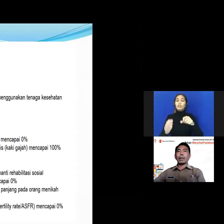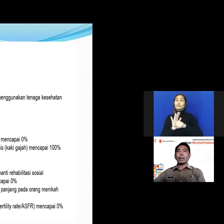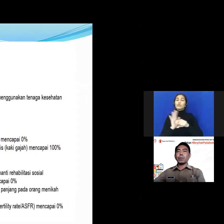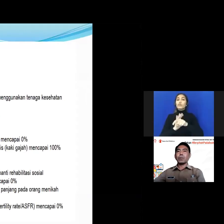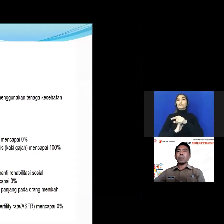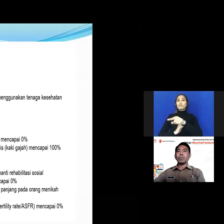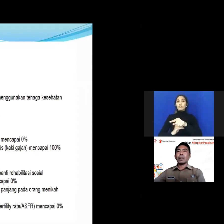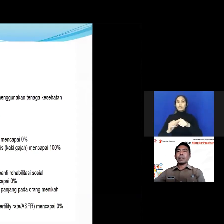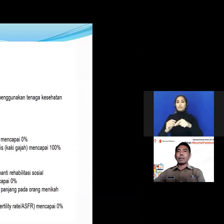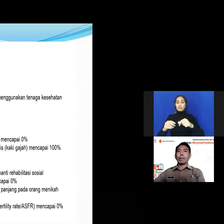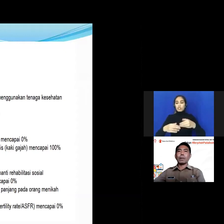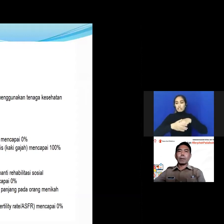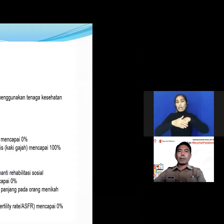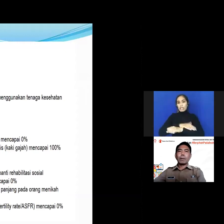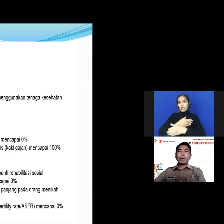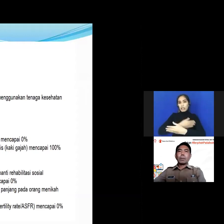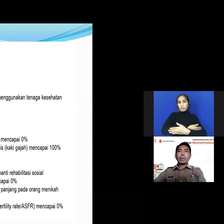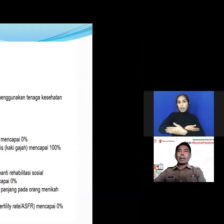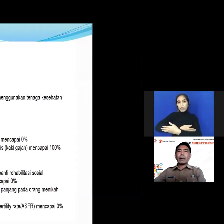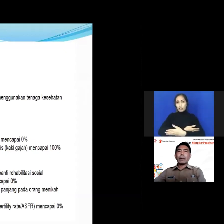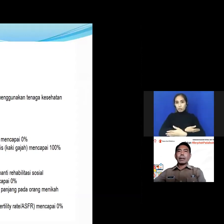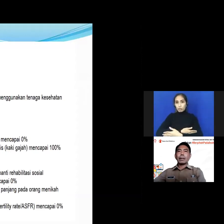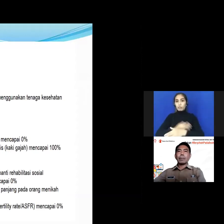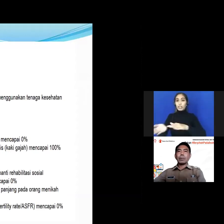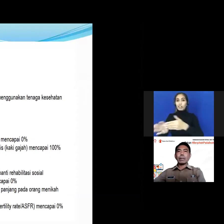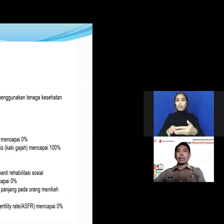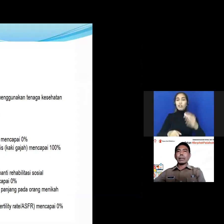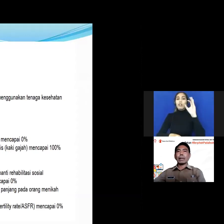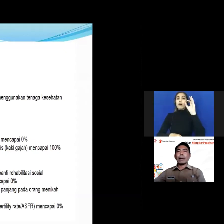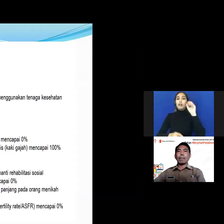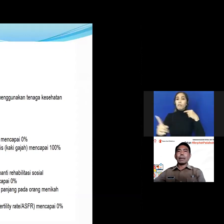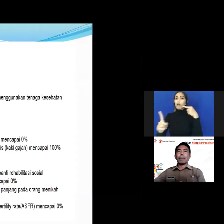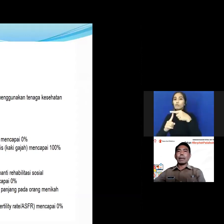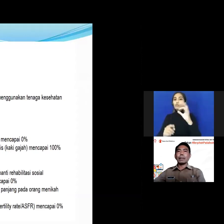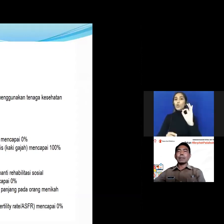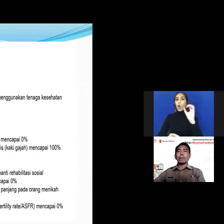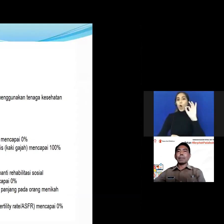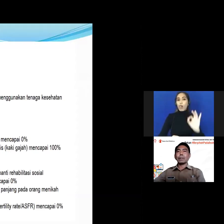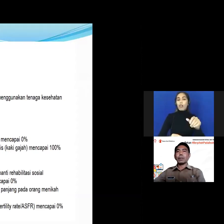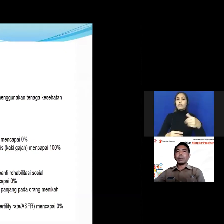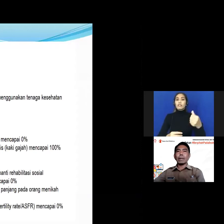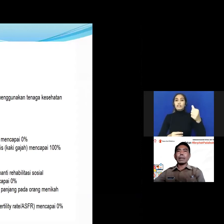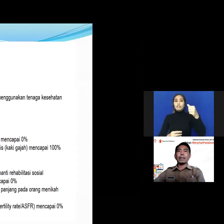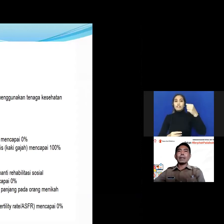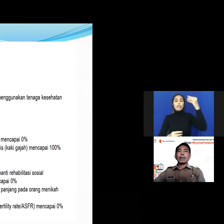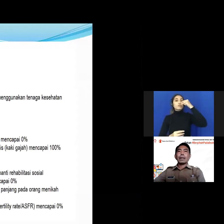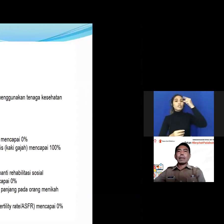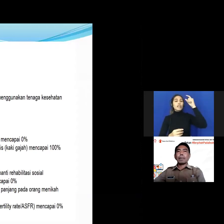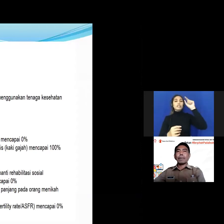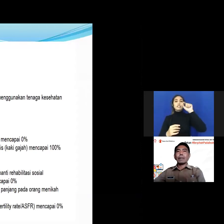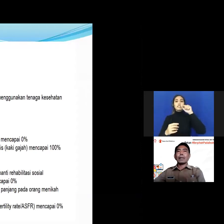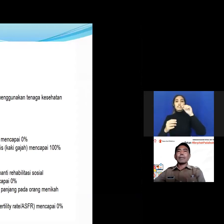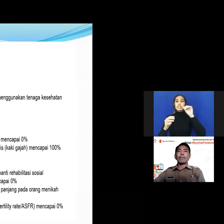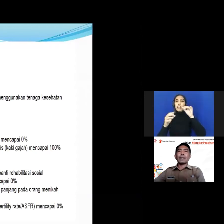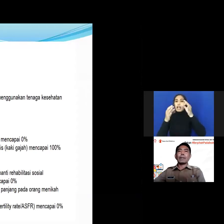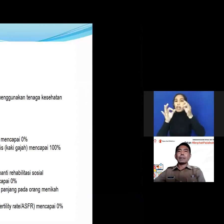kelahiran hidup itu mencapai 0 kemudian ada imunisasi dasar lengkap pada bayi mencapai 100% ada